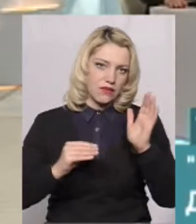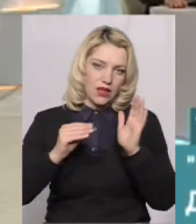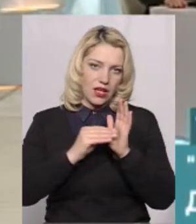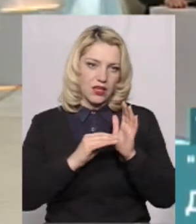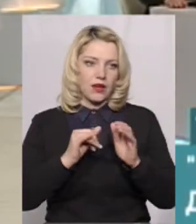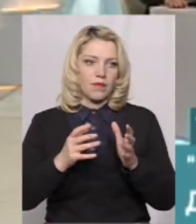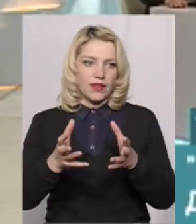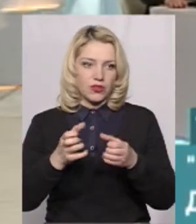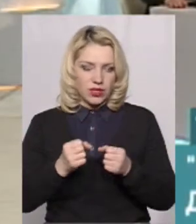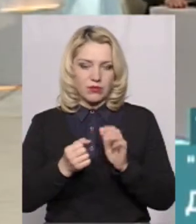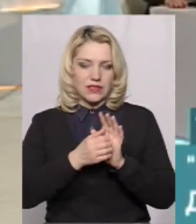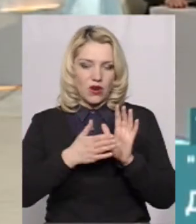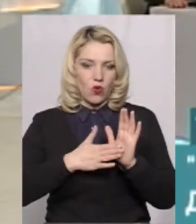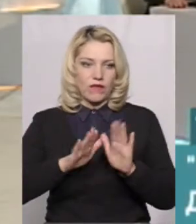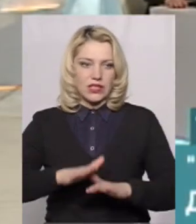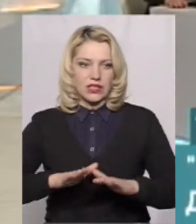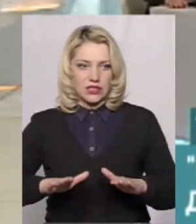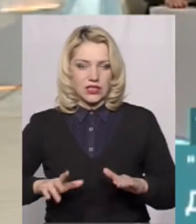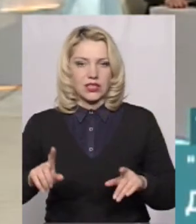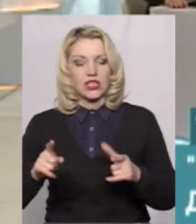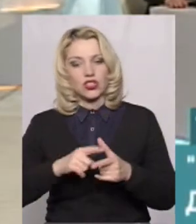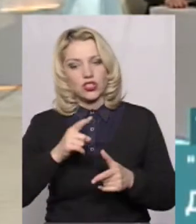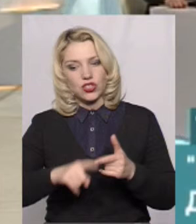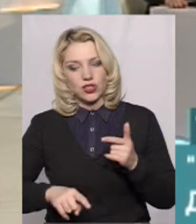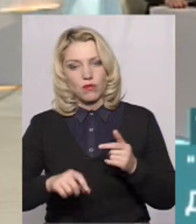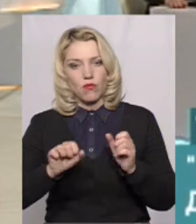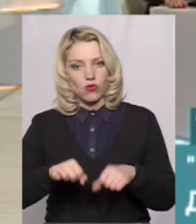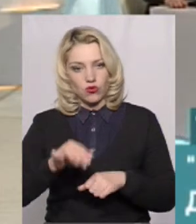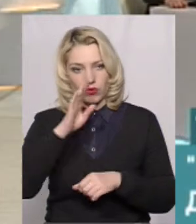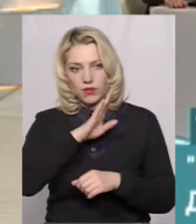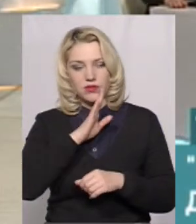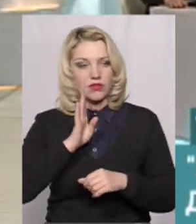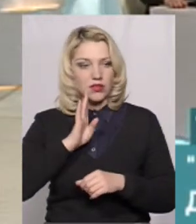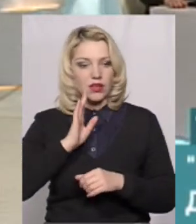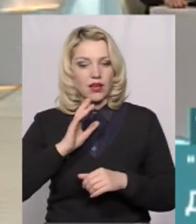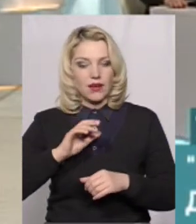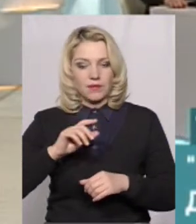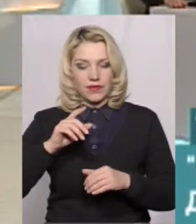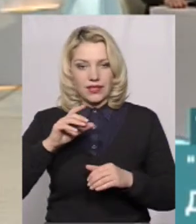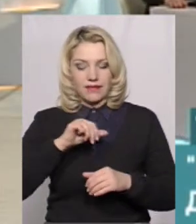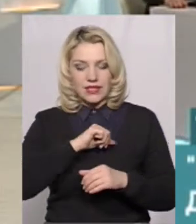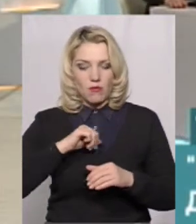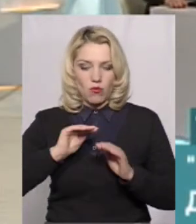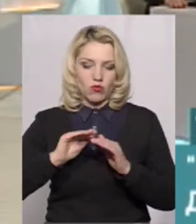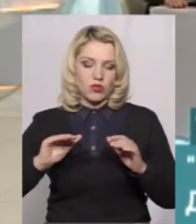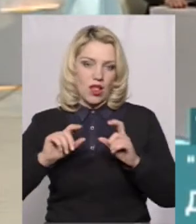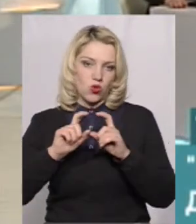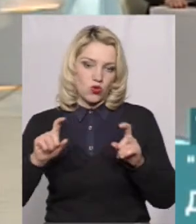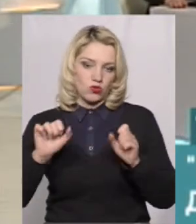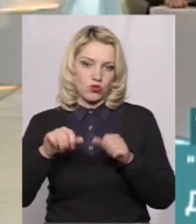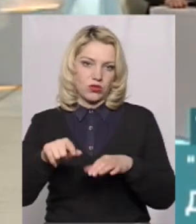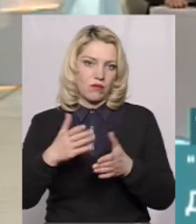Отримали зараховані діти. Чи можуть батьки в самому садочку? Можливо, є якась